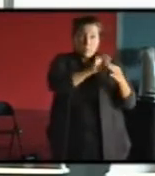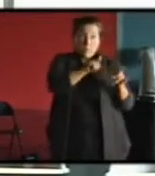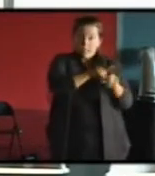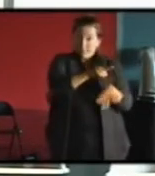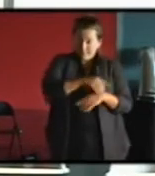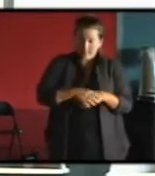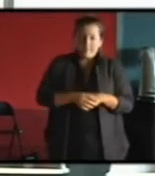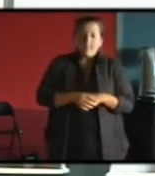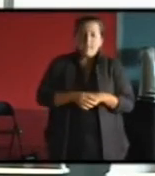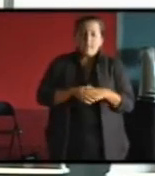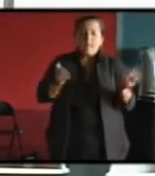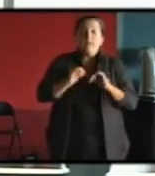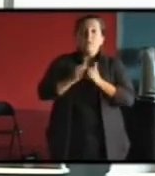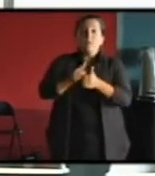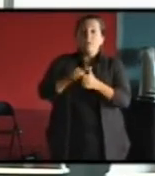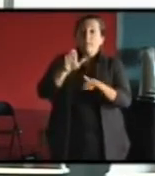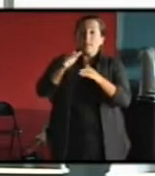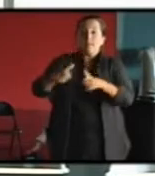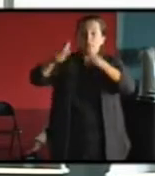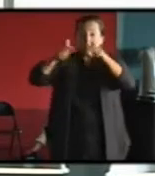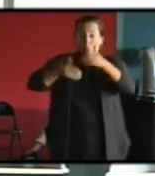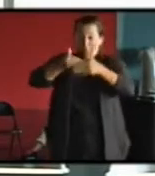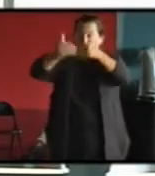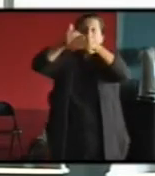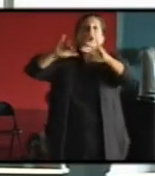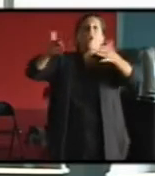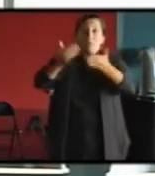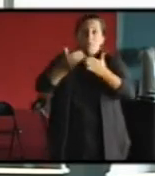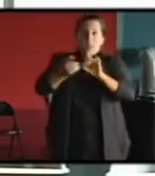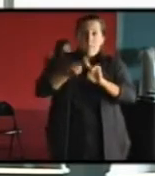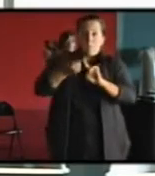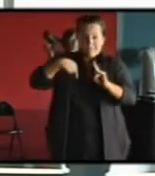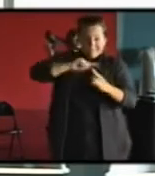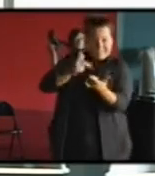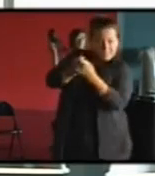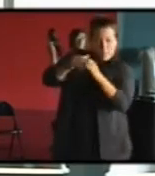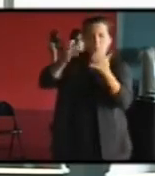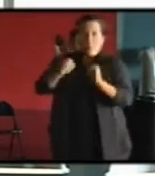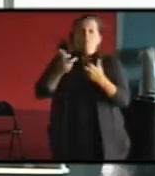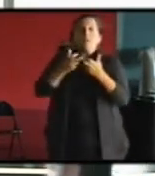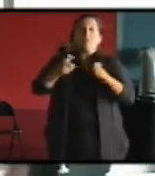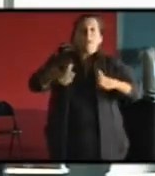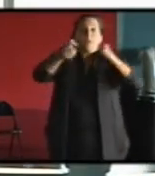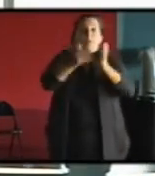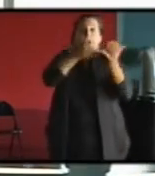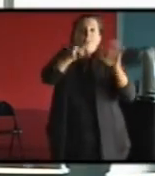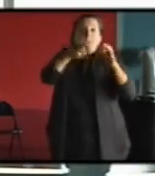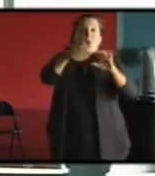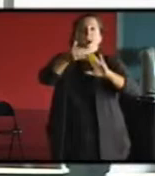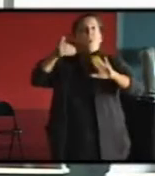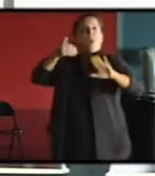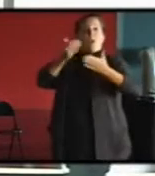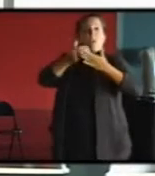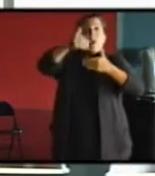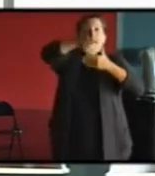dit, le type de construction compte beaucoup dans la façon dont on va pouvoir adapter le bâti. Un immeuble d'avant 1800 qui est